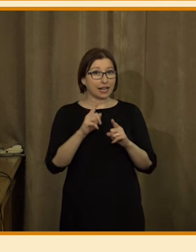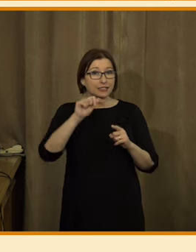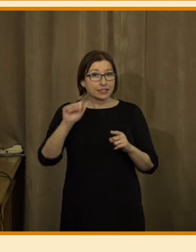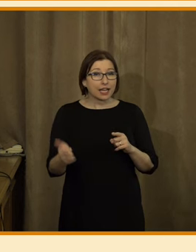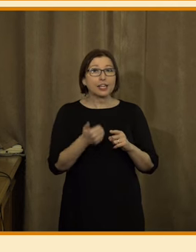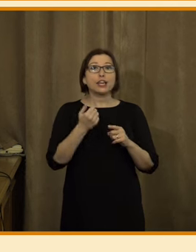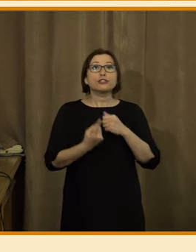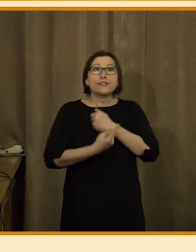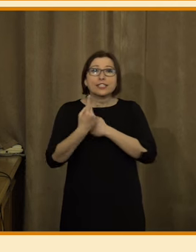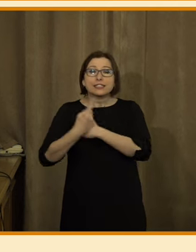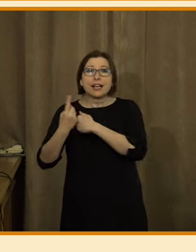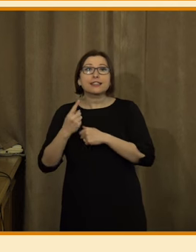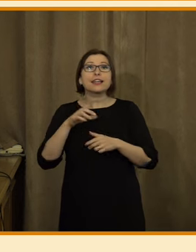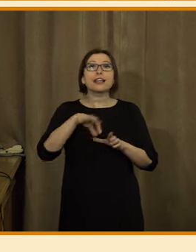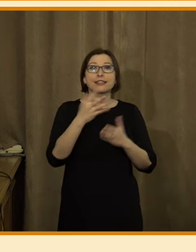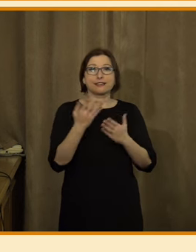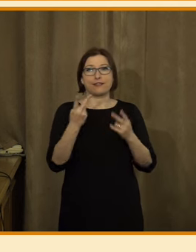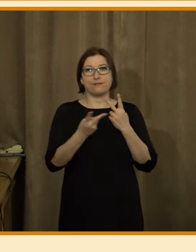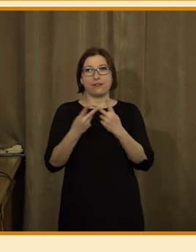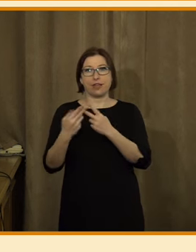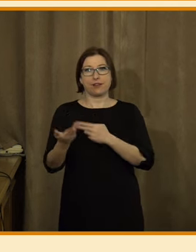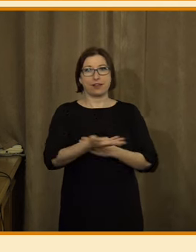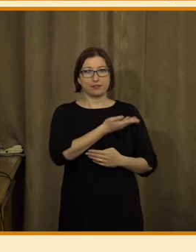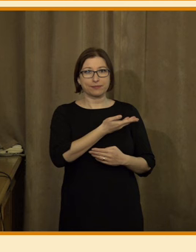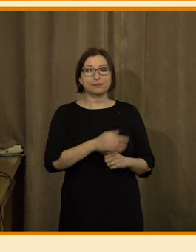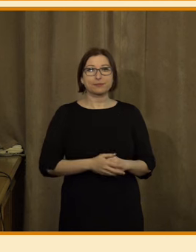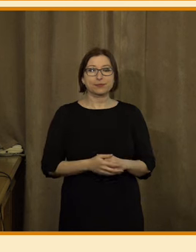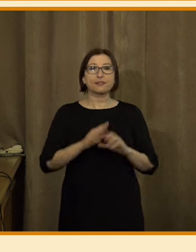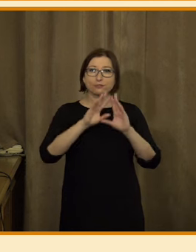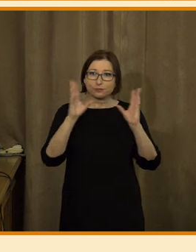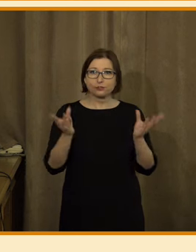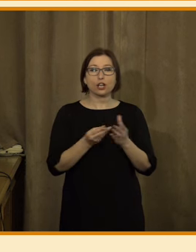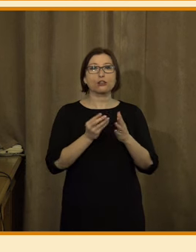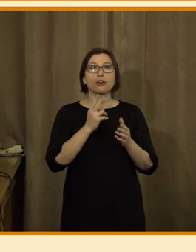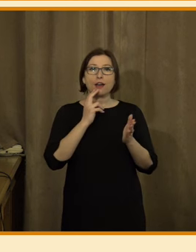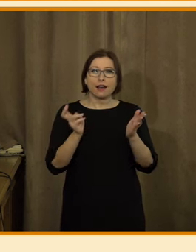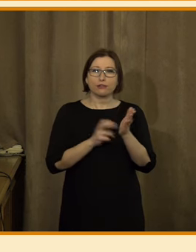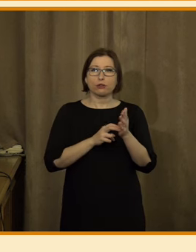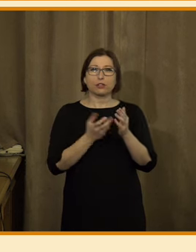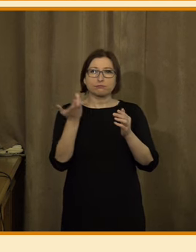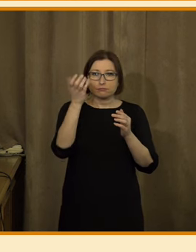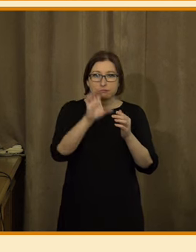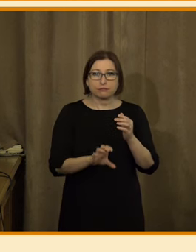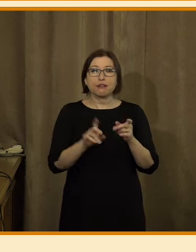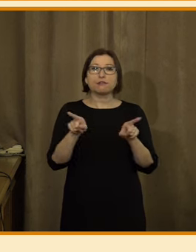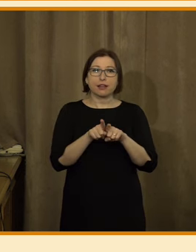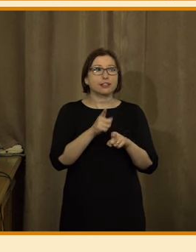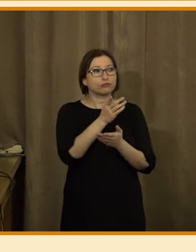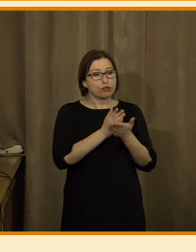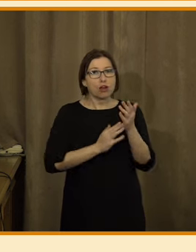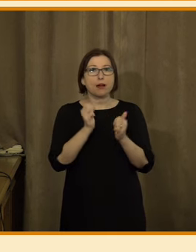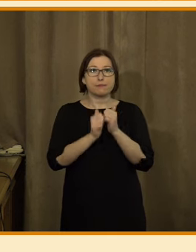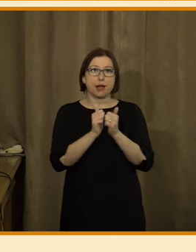všechny ty výstupy najdete na této webové stránce. Všechno je v elektronické podobě, něco i v papírové,